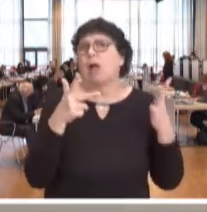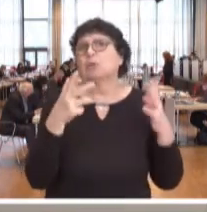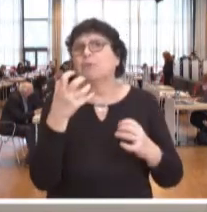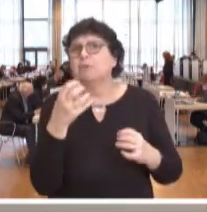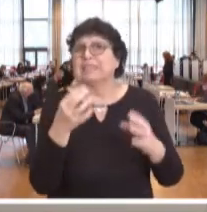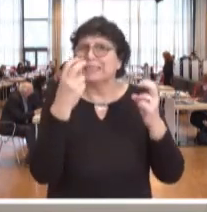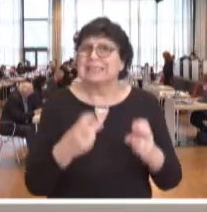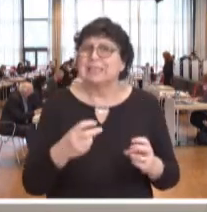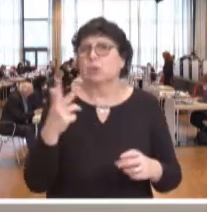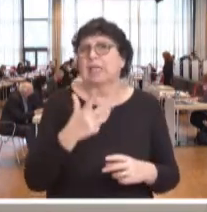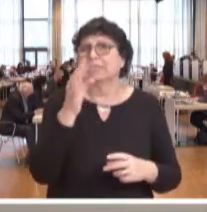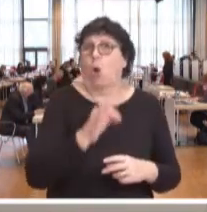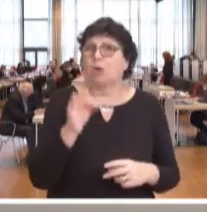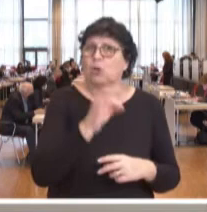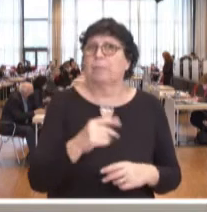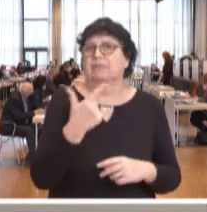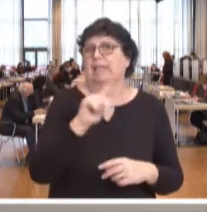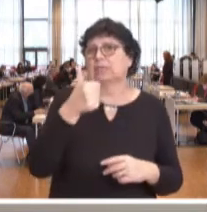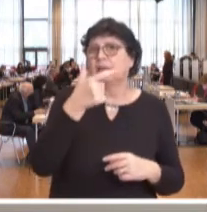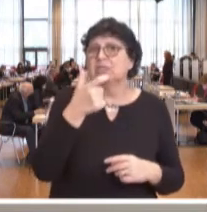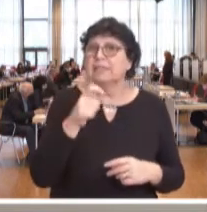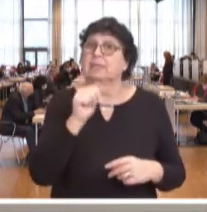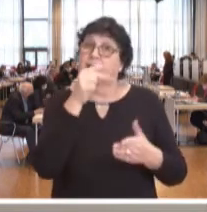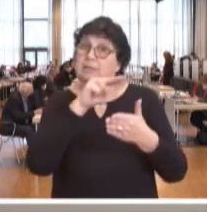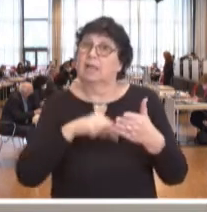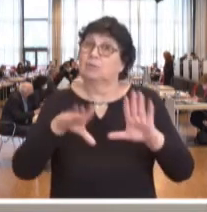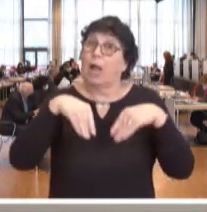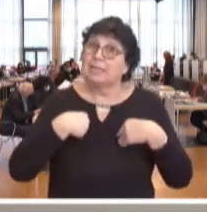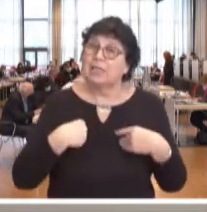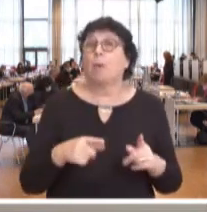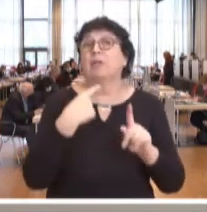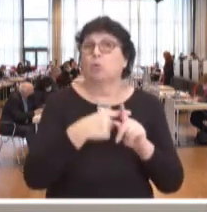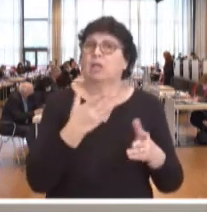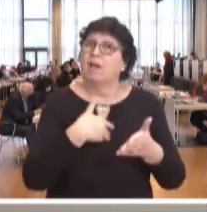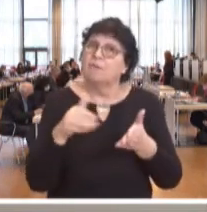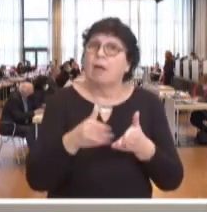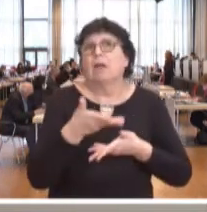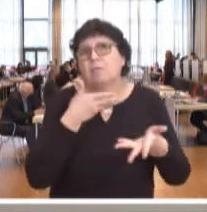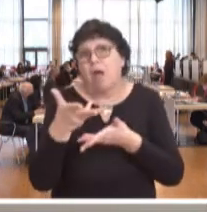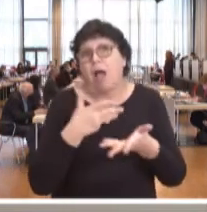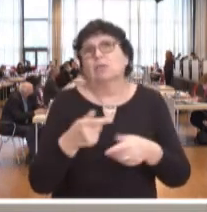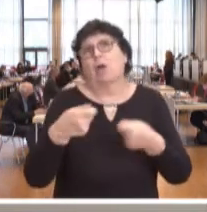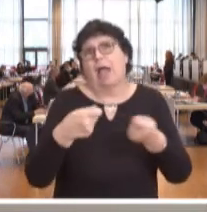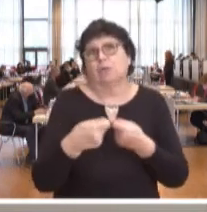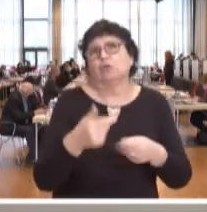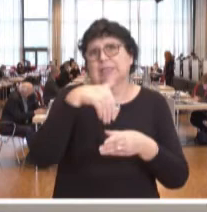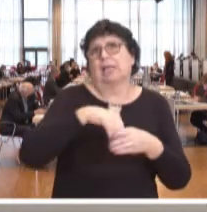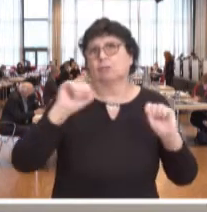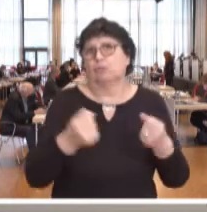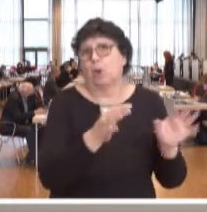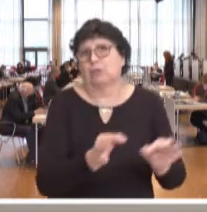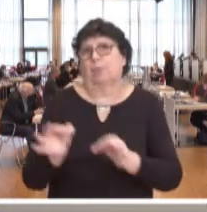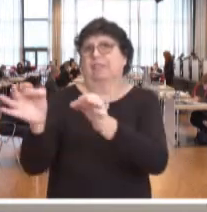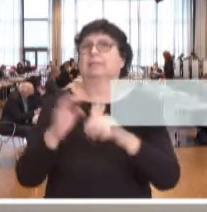Sitzung am 13. Oktober 2021 in erster Lesung angenommen und zur weiteren Beratung an den Ausschuss für Inneres und Sport